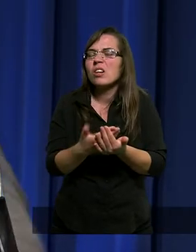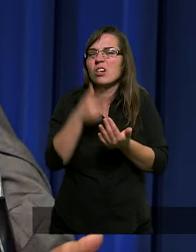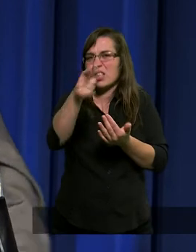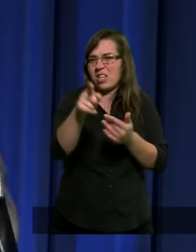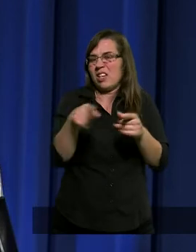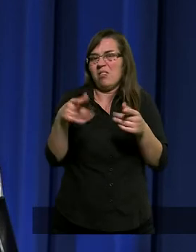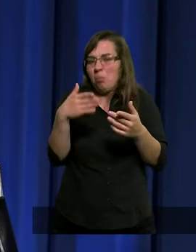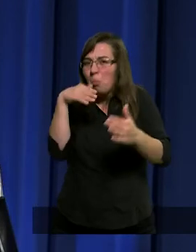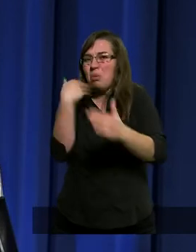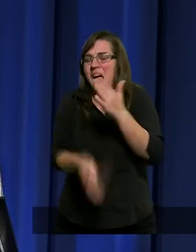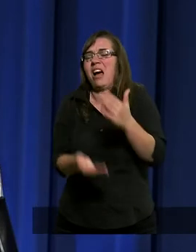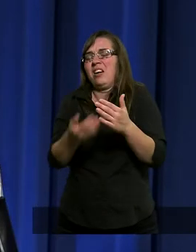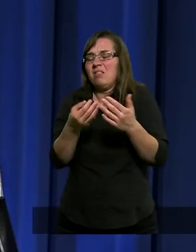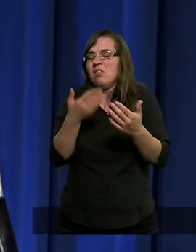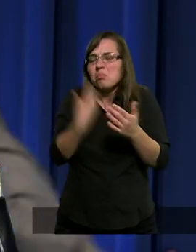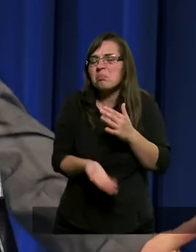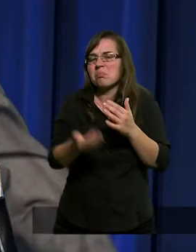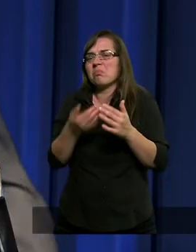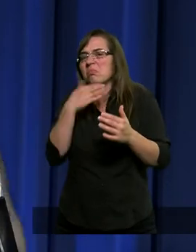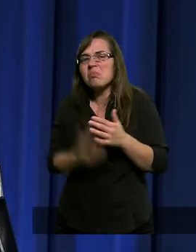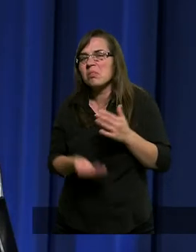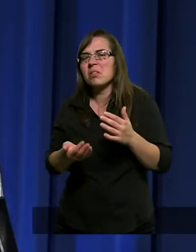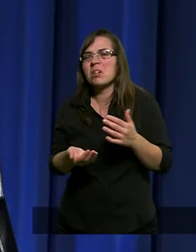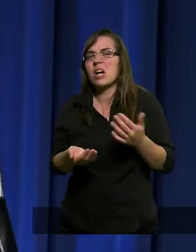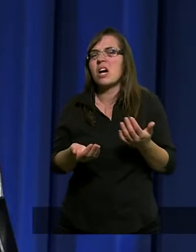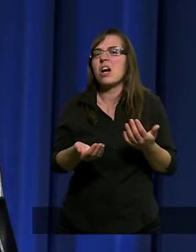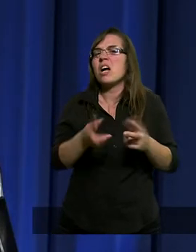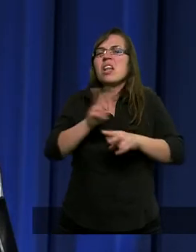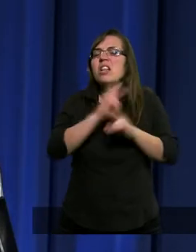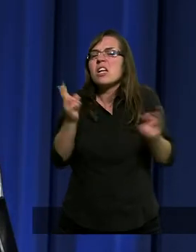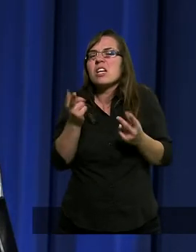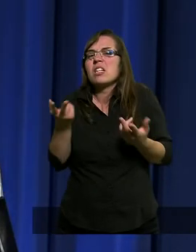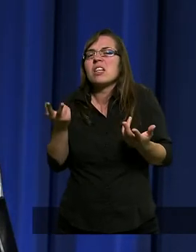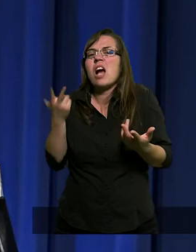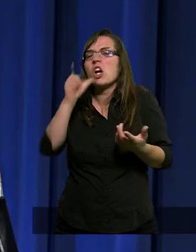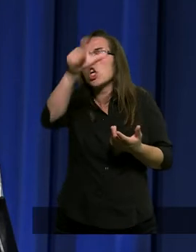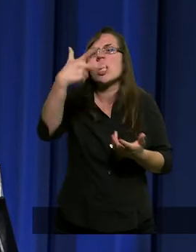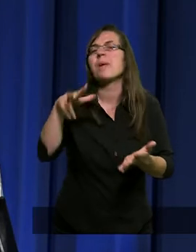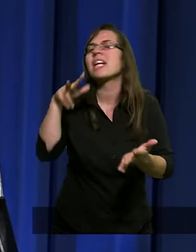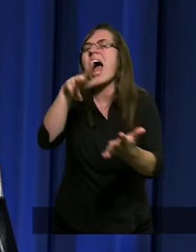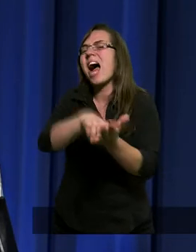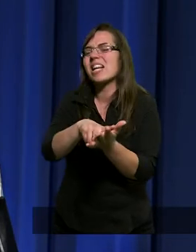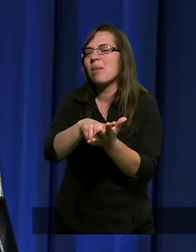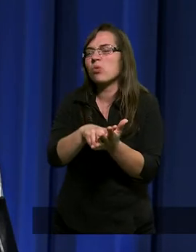Przecież przegrywasz. Przecież nikt ciebie nie akceptuje.